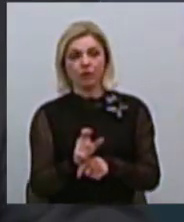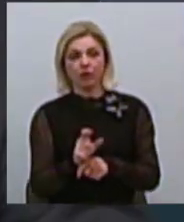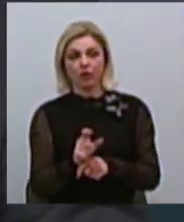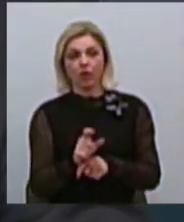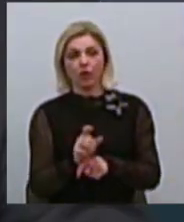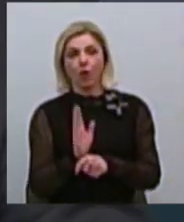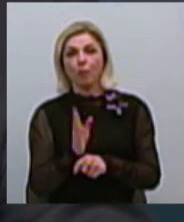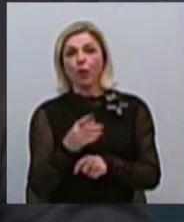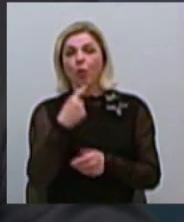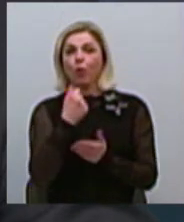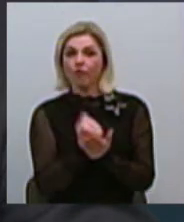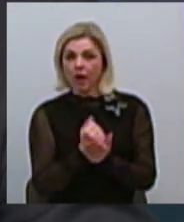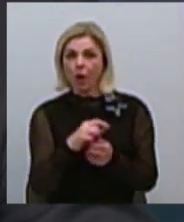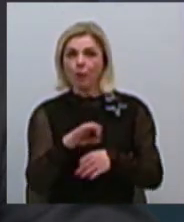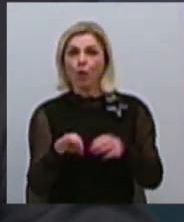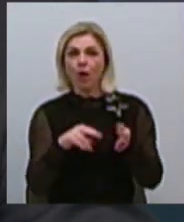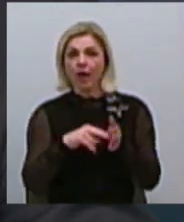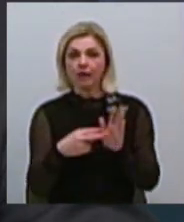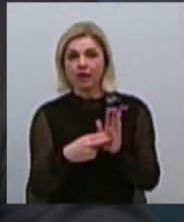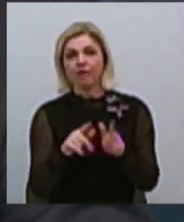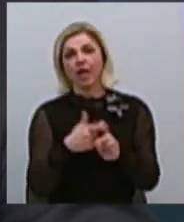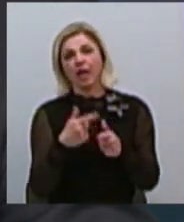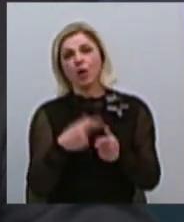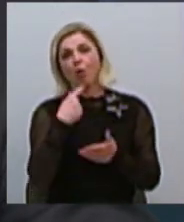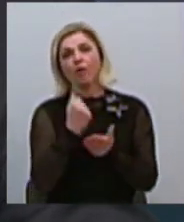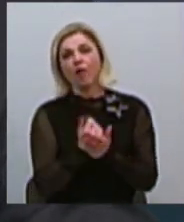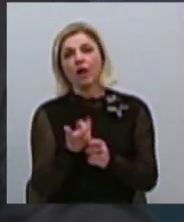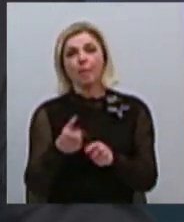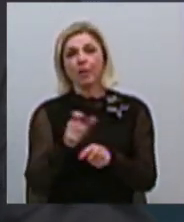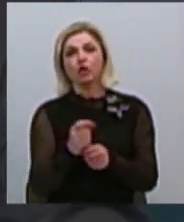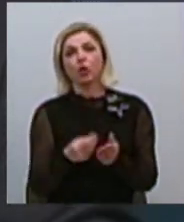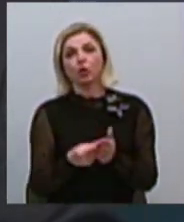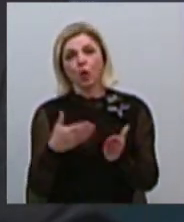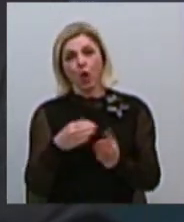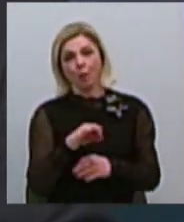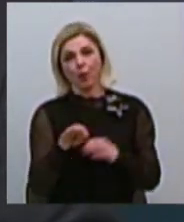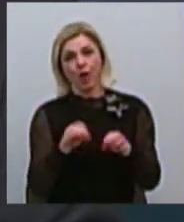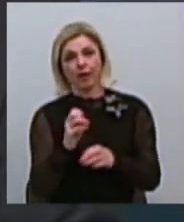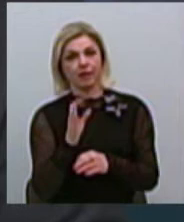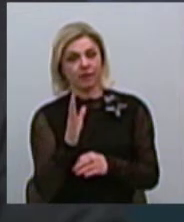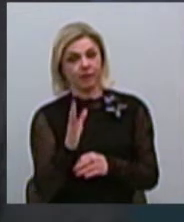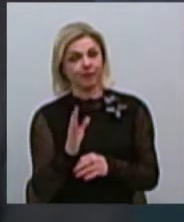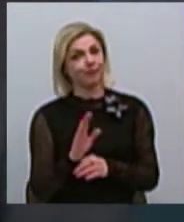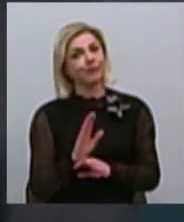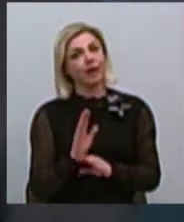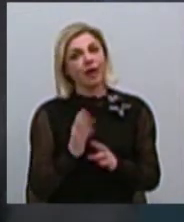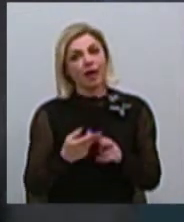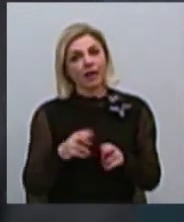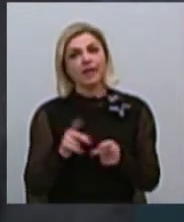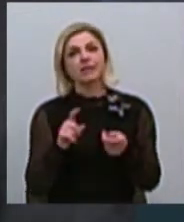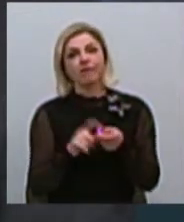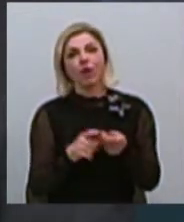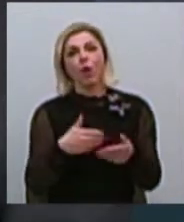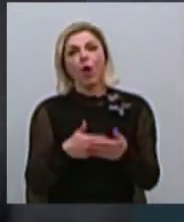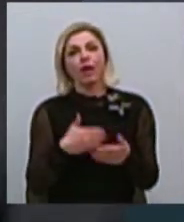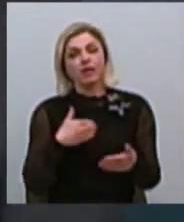ухвалено проєктів, чи ухвалено більше дорогих проєктів? Ну, тут це зависить, в першу чергу, від активності і від